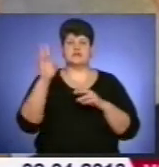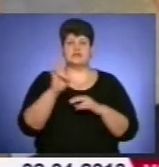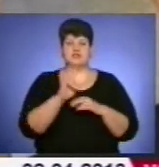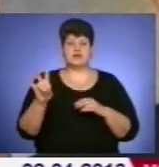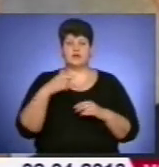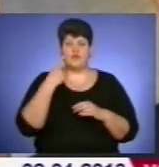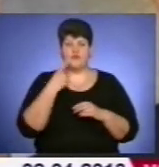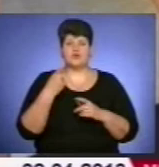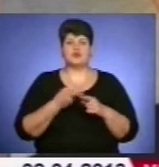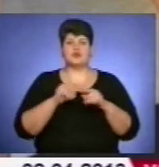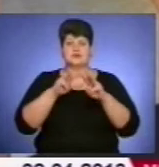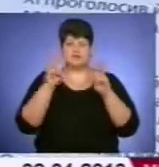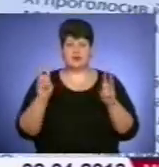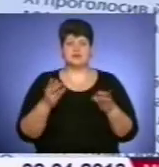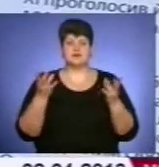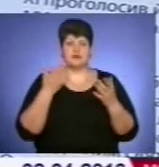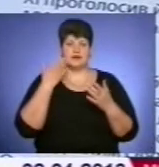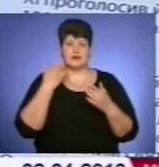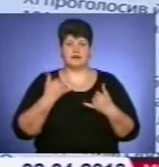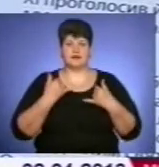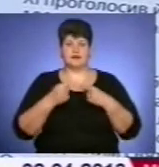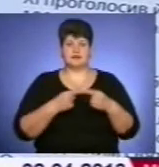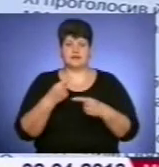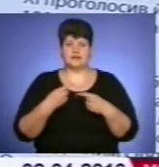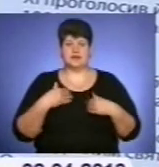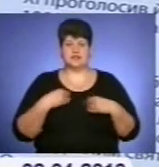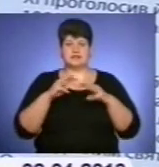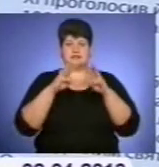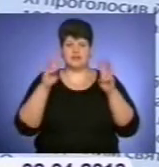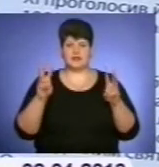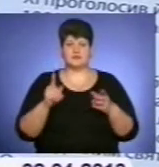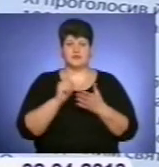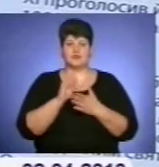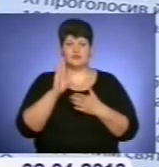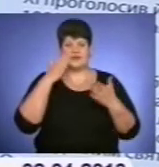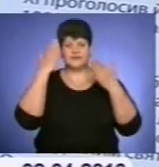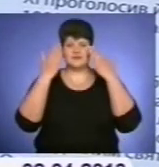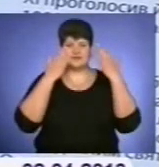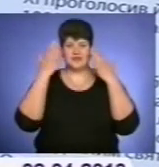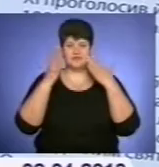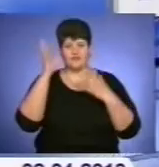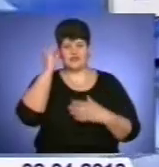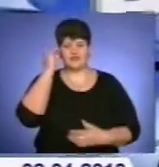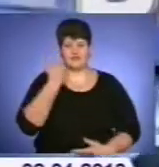Боско легка для наслідування. Наша святість полягає в тому, щоб бути веселими, вважав він.